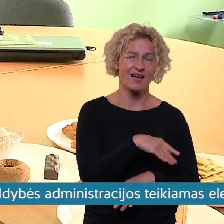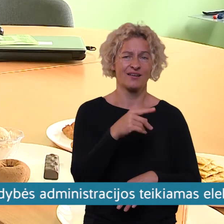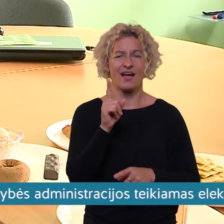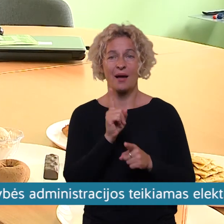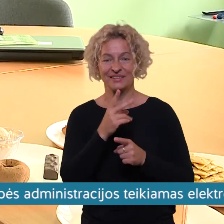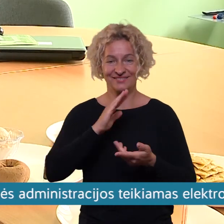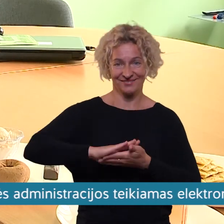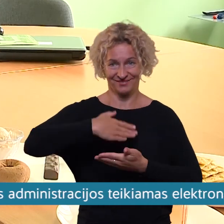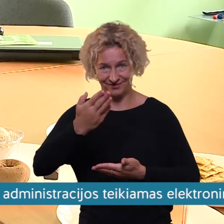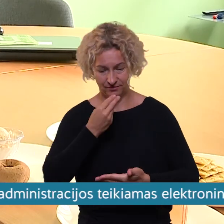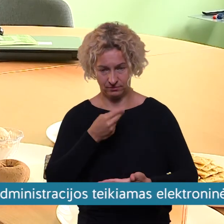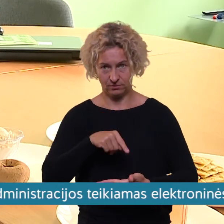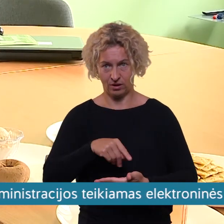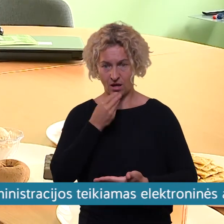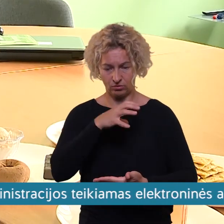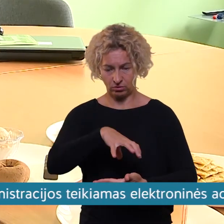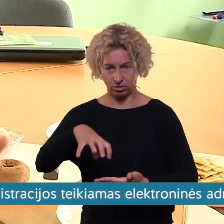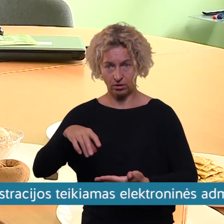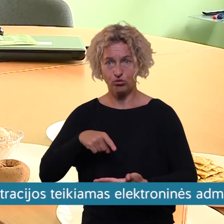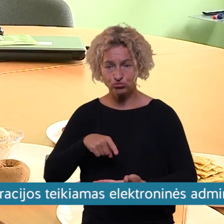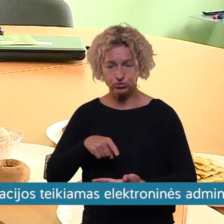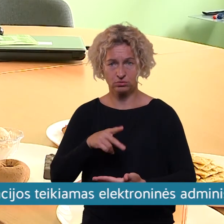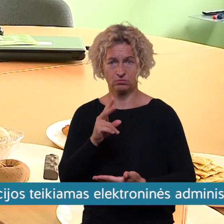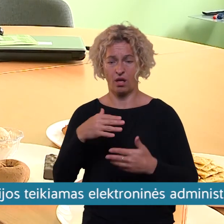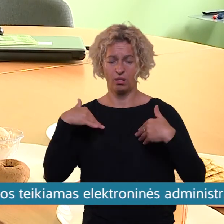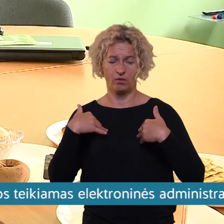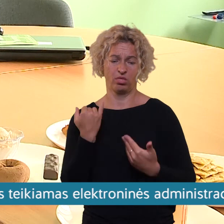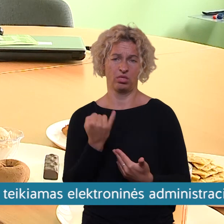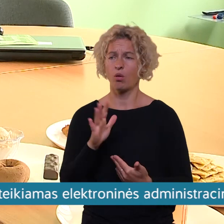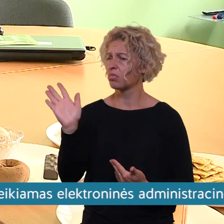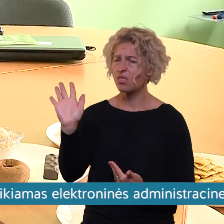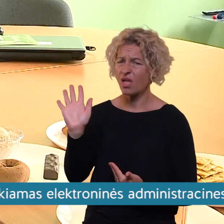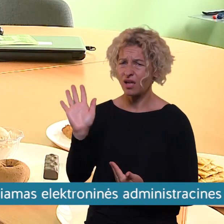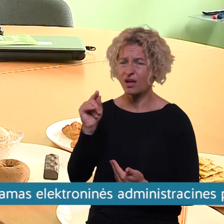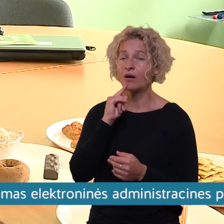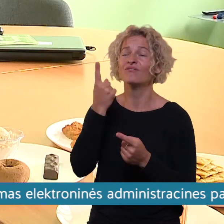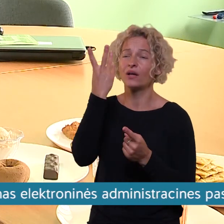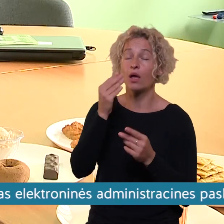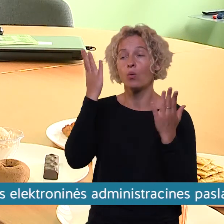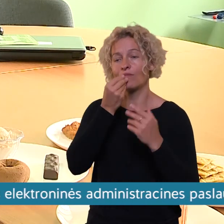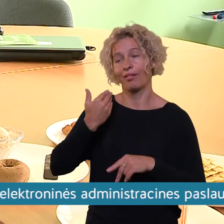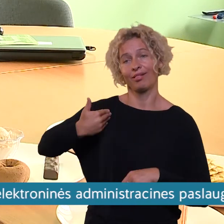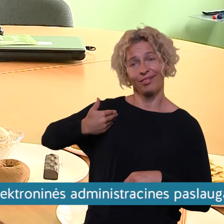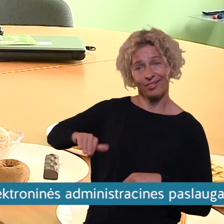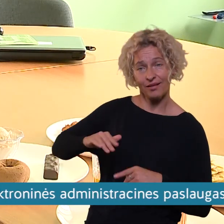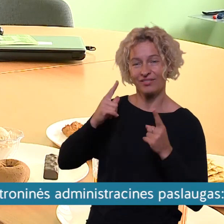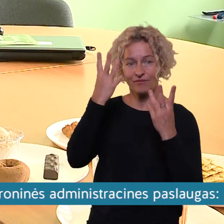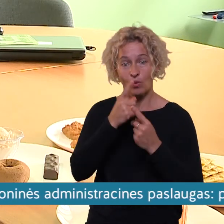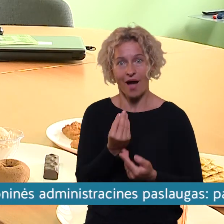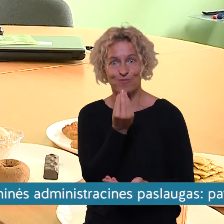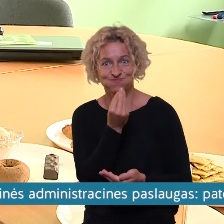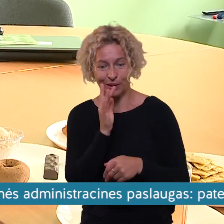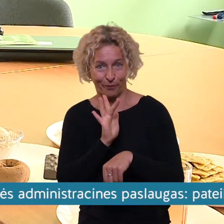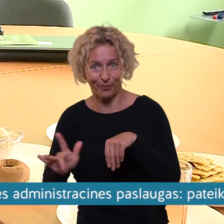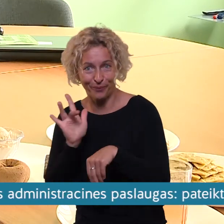parsinež dėžutėje, ne viską suvalgyta, ne visą maistas, sakykime, suvalgyta. Tai jis čia vieną dieną nesuvalgyti, kitą kartą jam